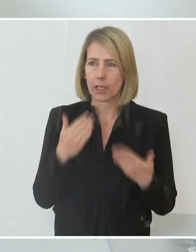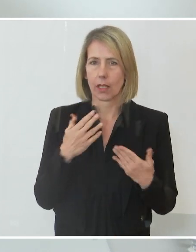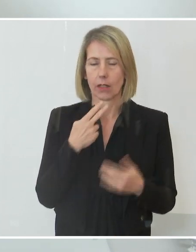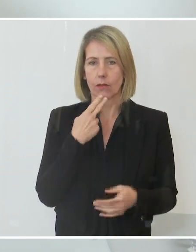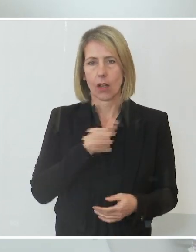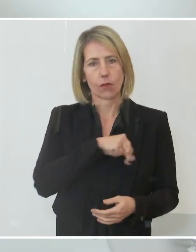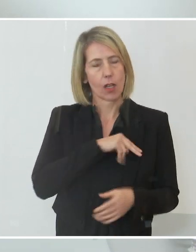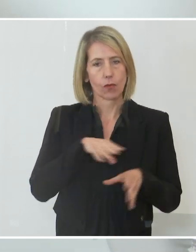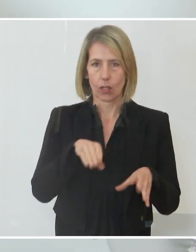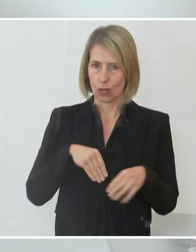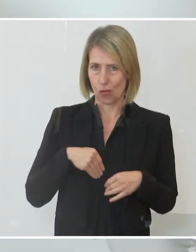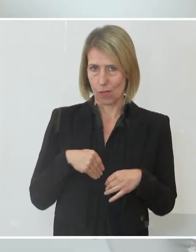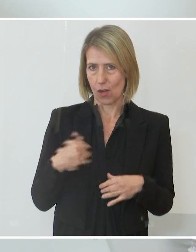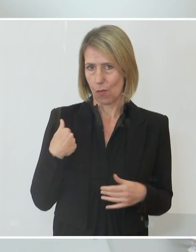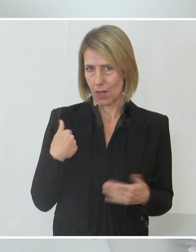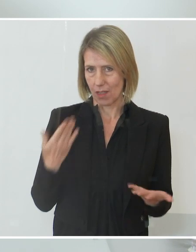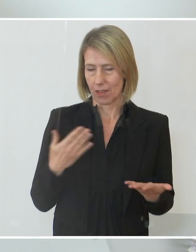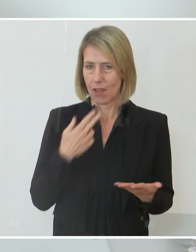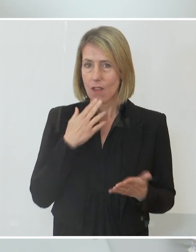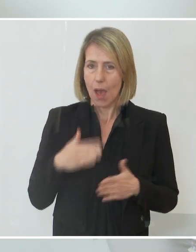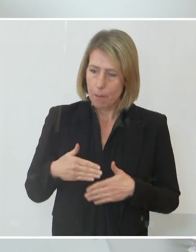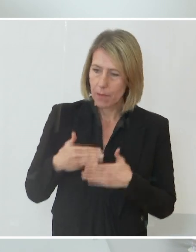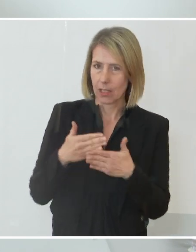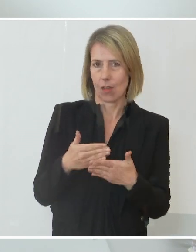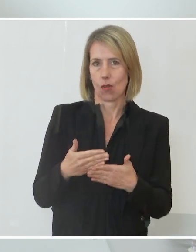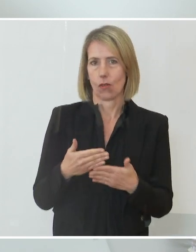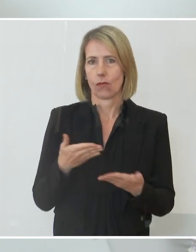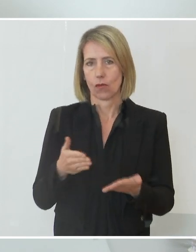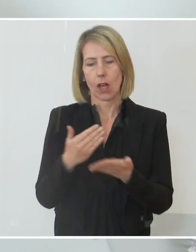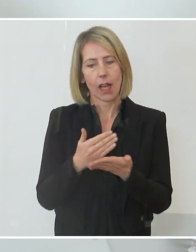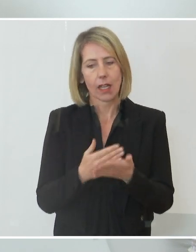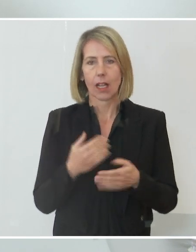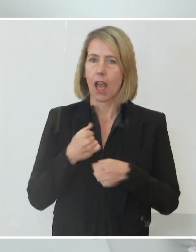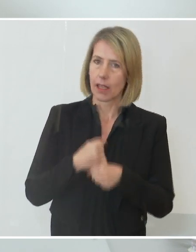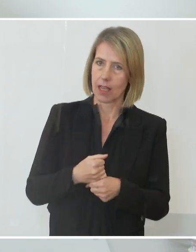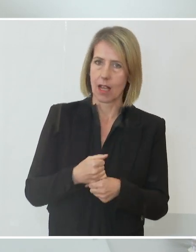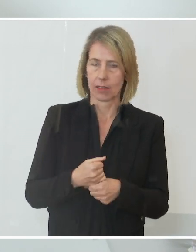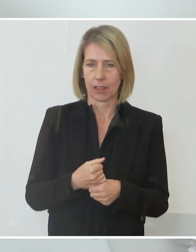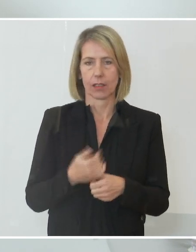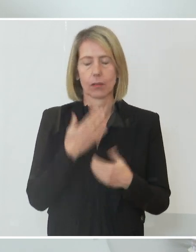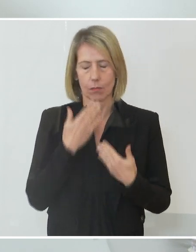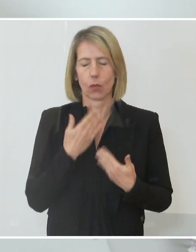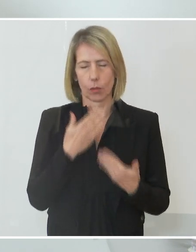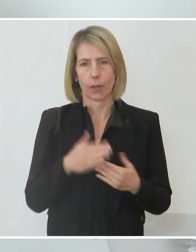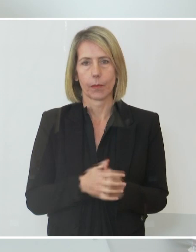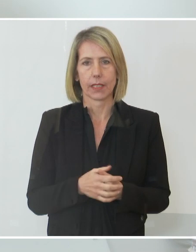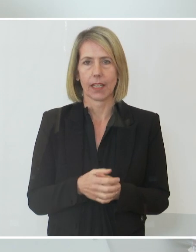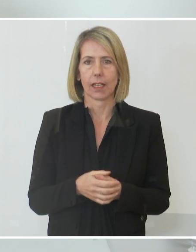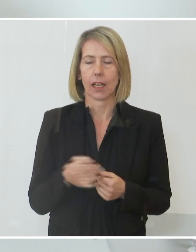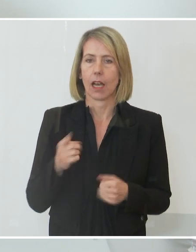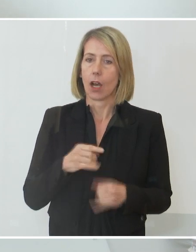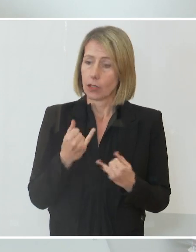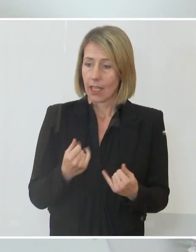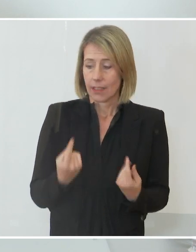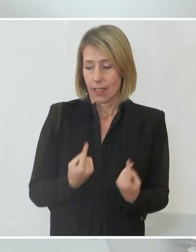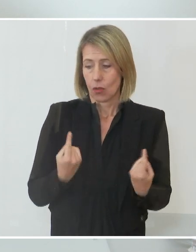Verantwortung übernommen haben, die hier mitgeholfen haben und sich an die Regeln gehalten haben, sodass wir jetzt in einer sich verb